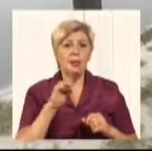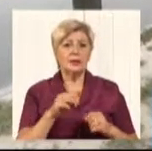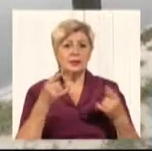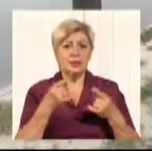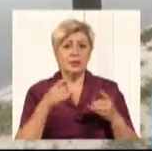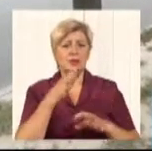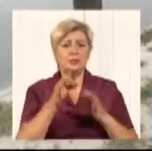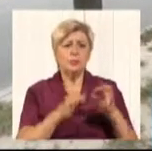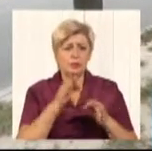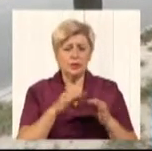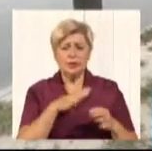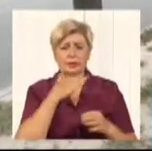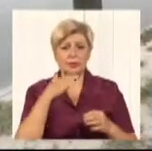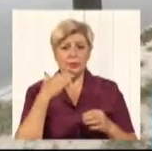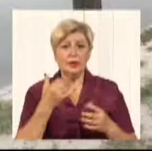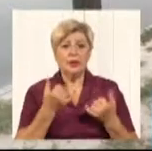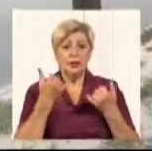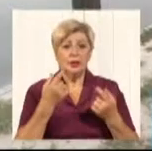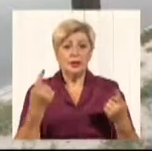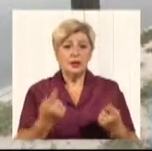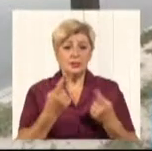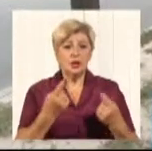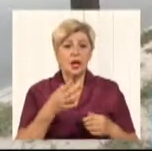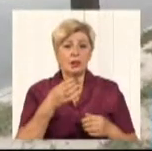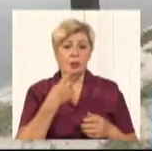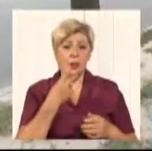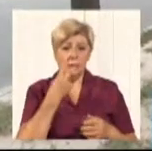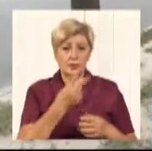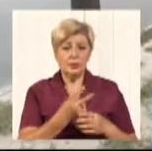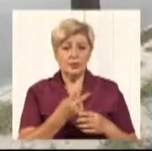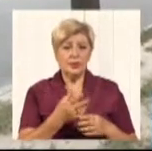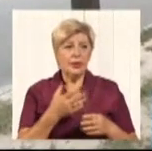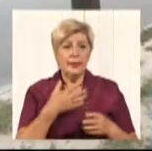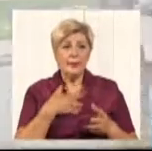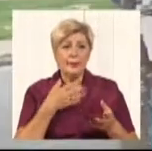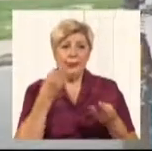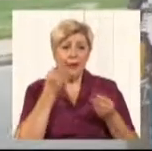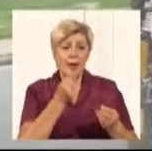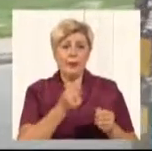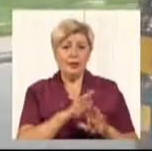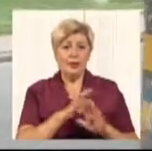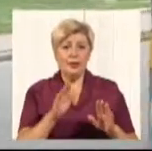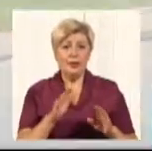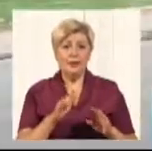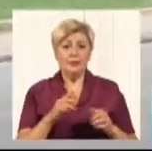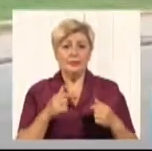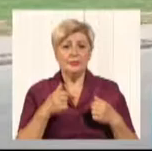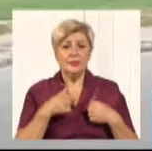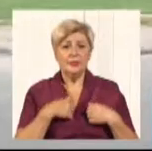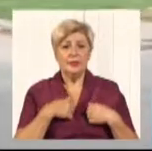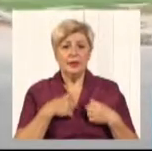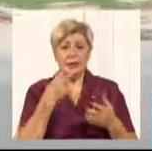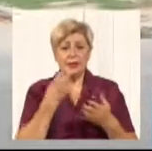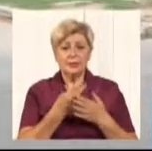супутникове телебачення дивляться. Ну, воно для звичайного споживача, я думаю, не позначиться це відключення. Та я дивлюсь по